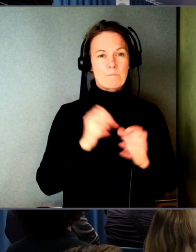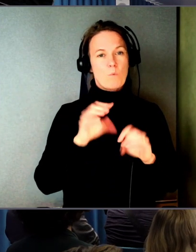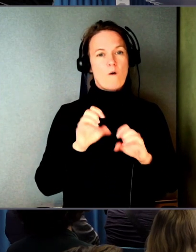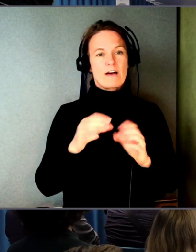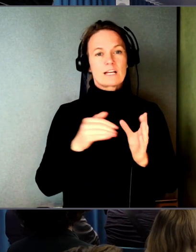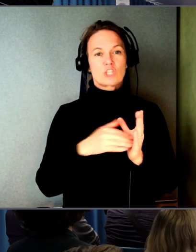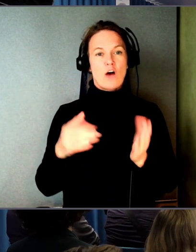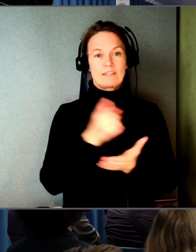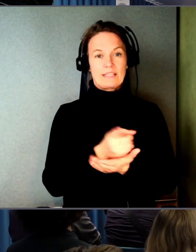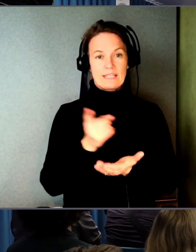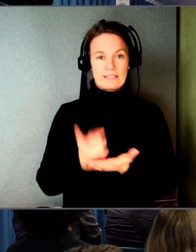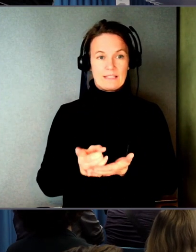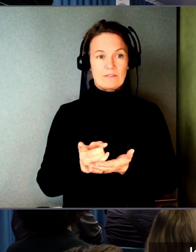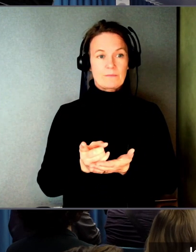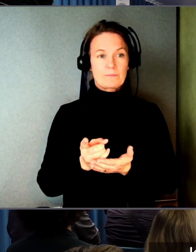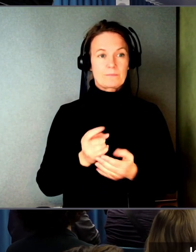det här direktivet?